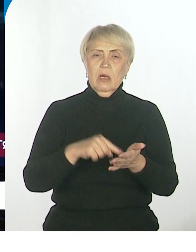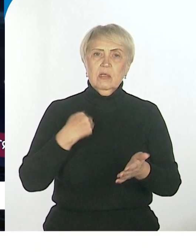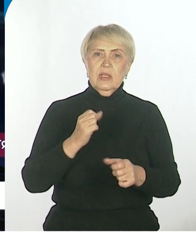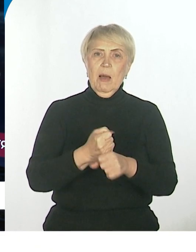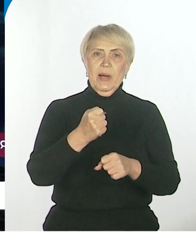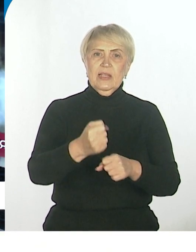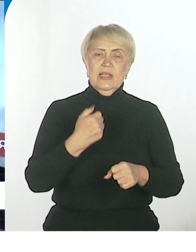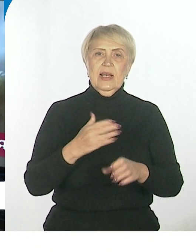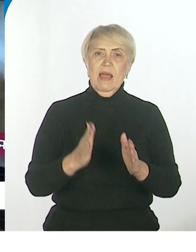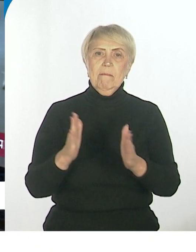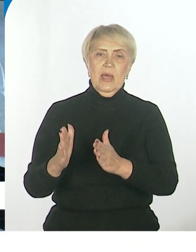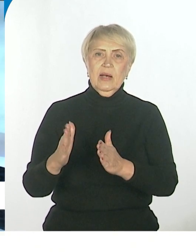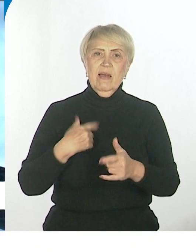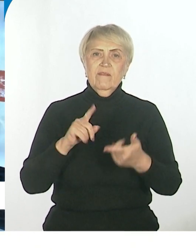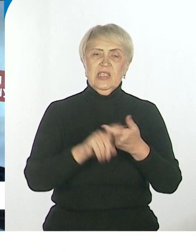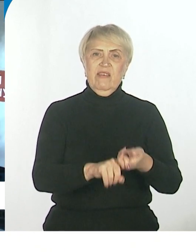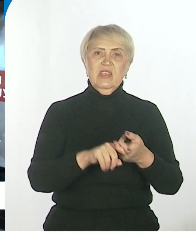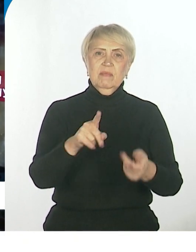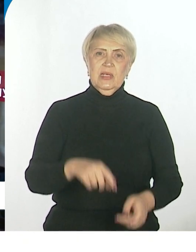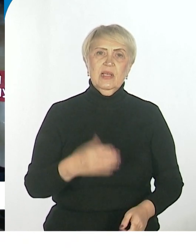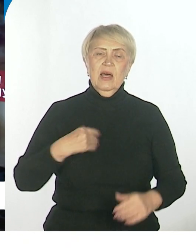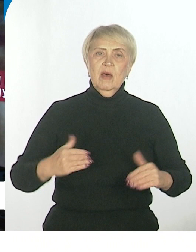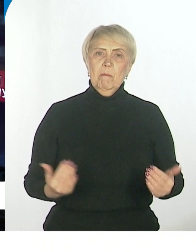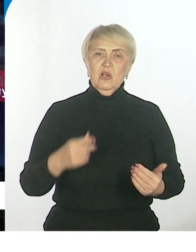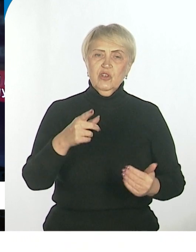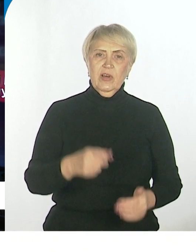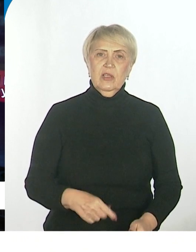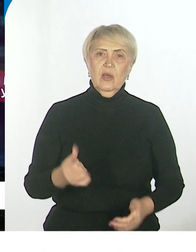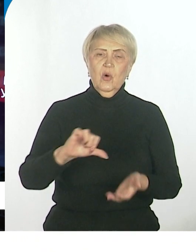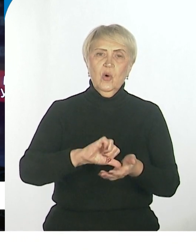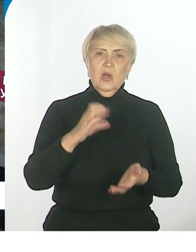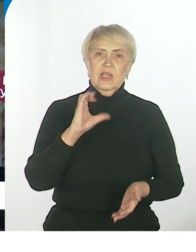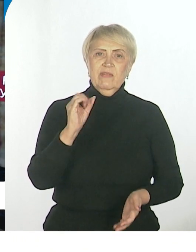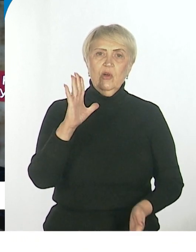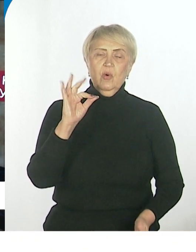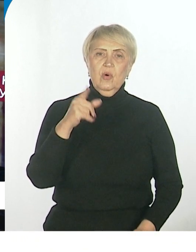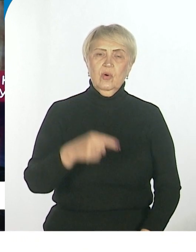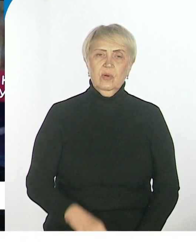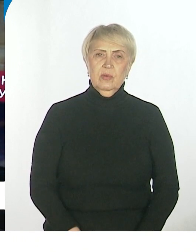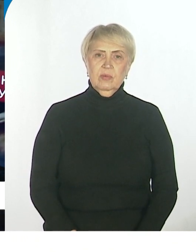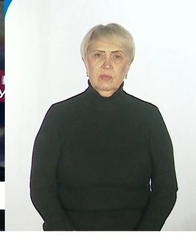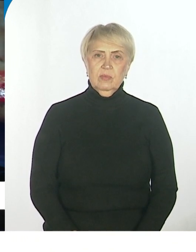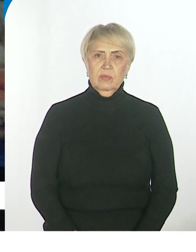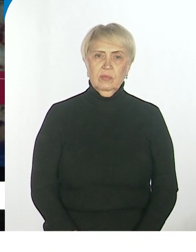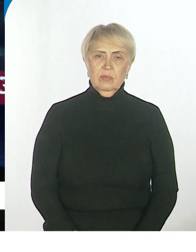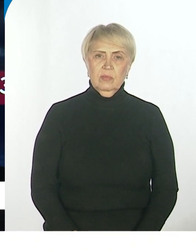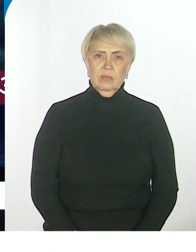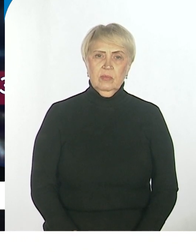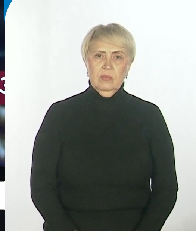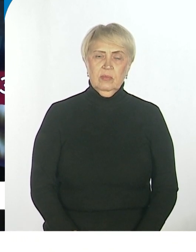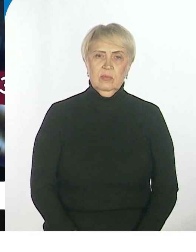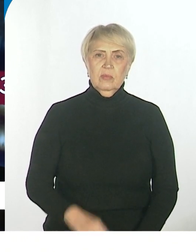дополнительные меры в зависимости от проживания участника СВО. Ну, есть человек,